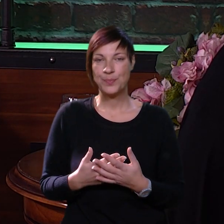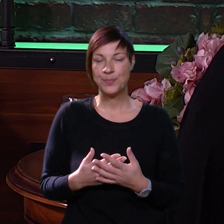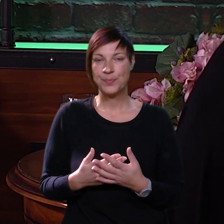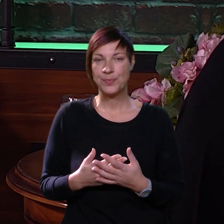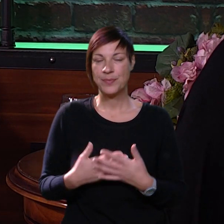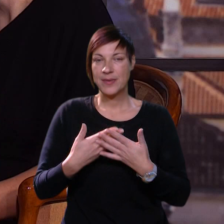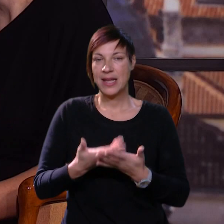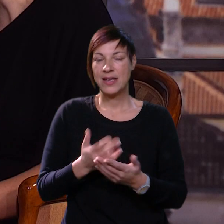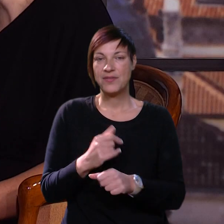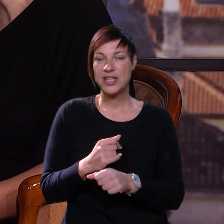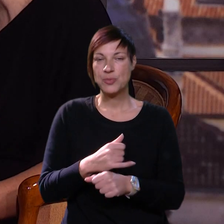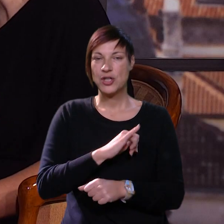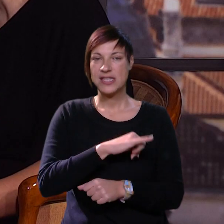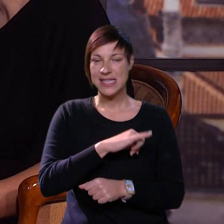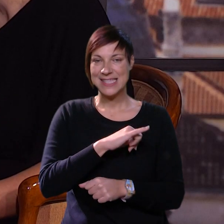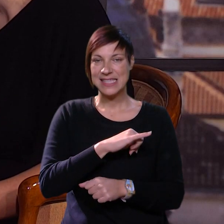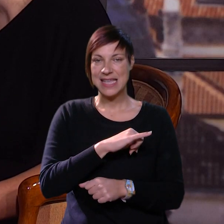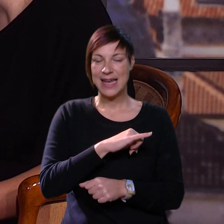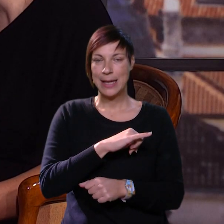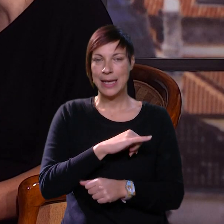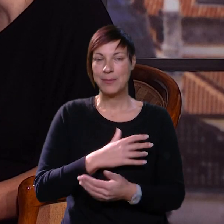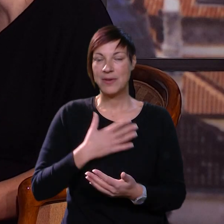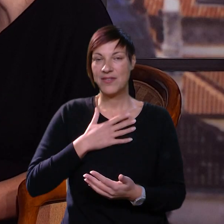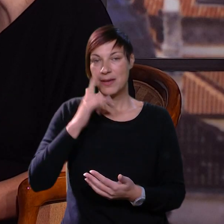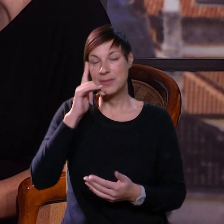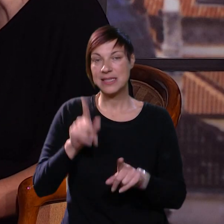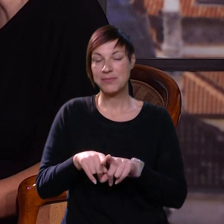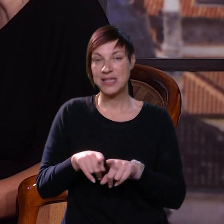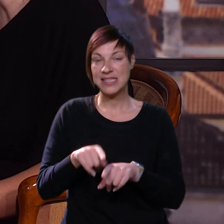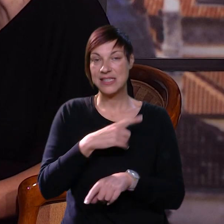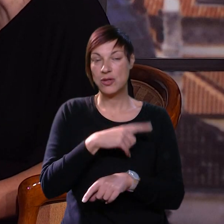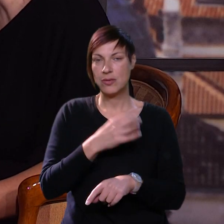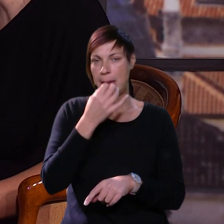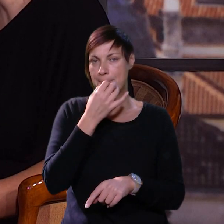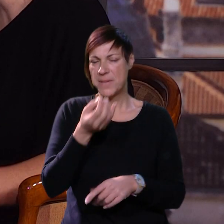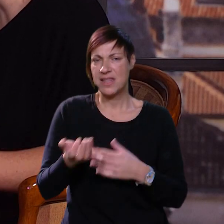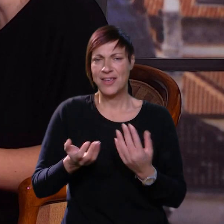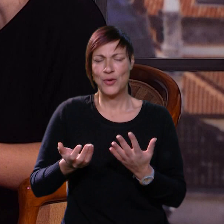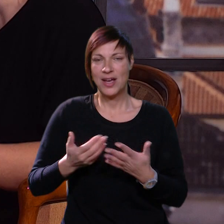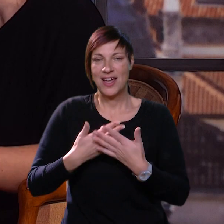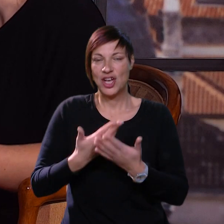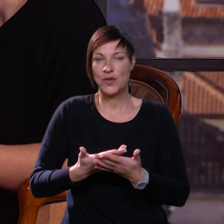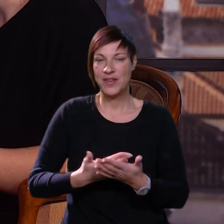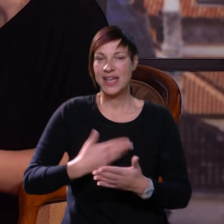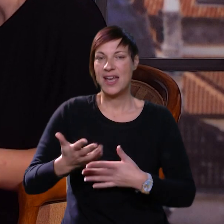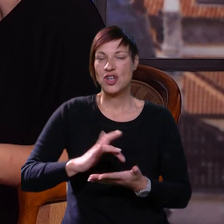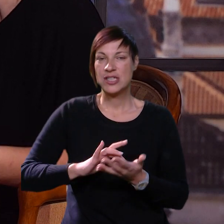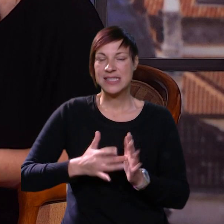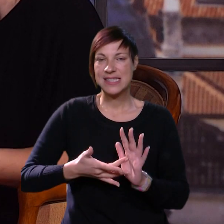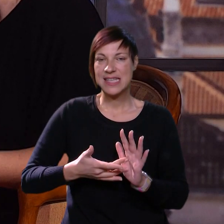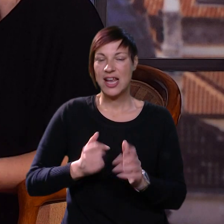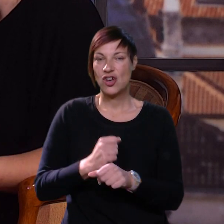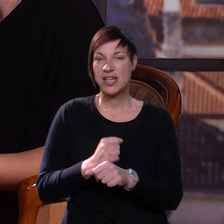javiti. Vaš posao je jako zanimljiv. Ja mislim da se isto ljudi često puta pituje kako vi nakon